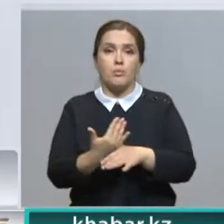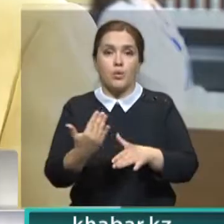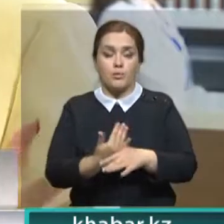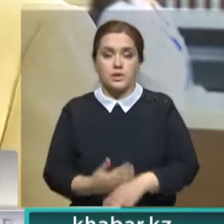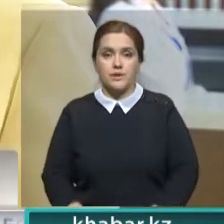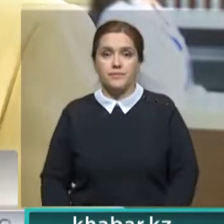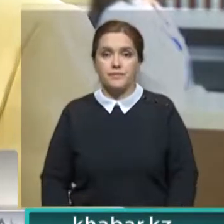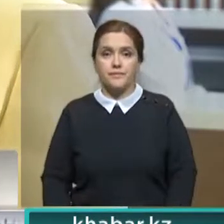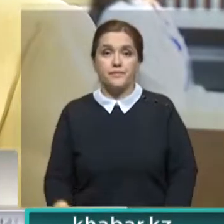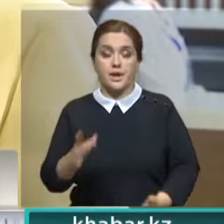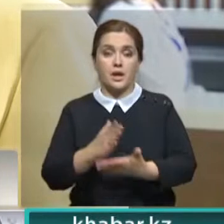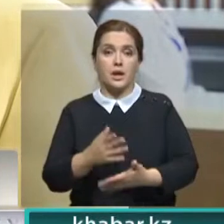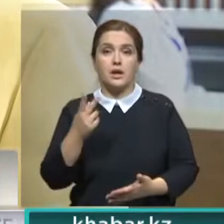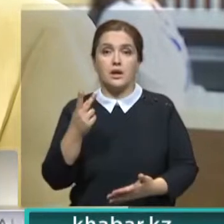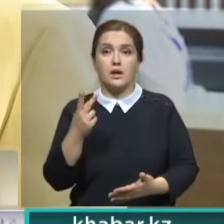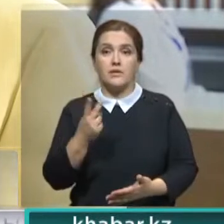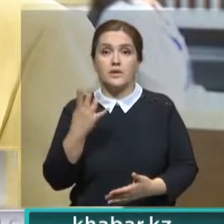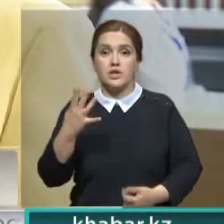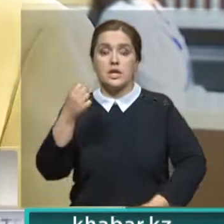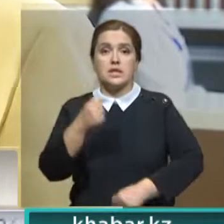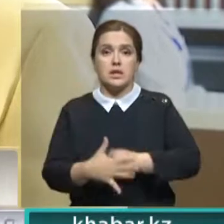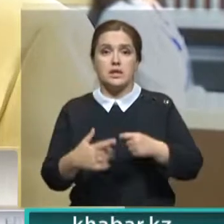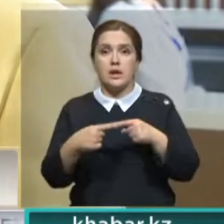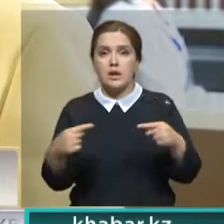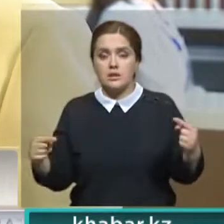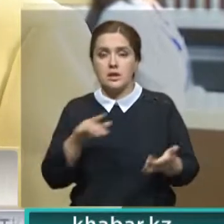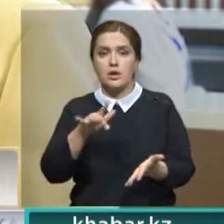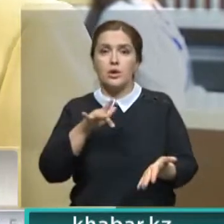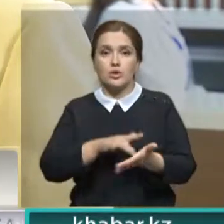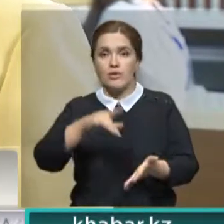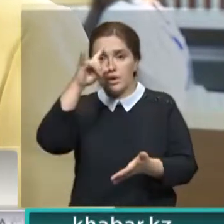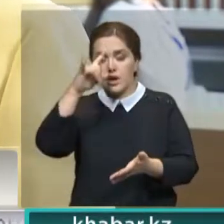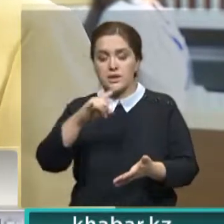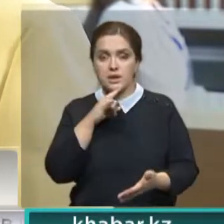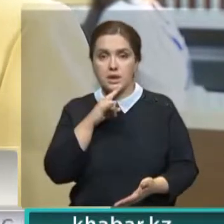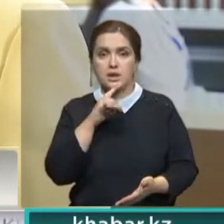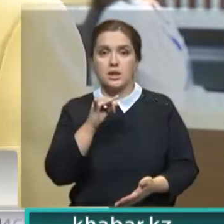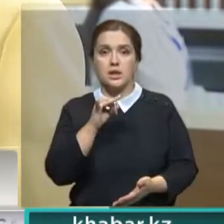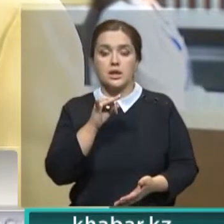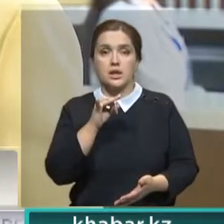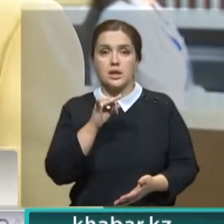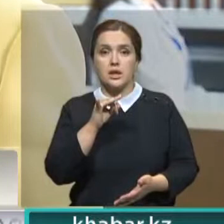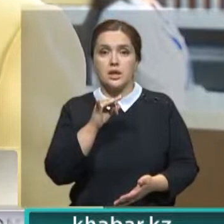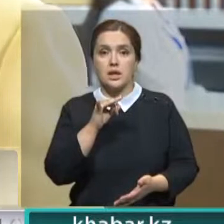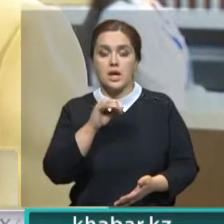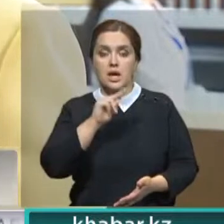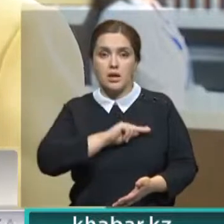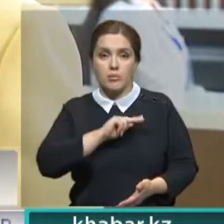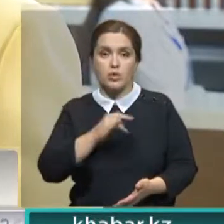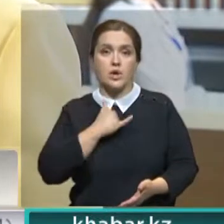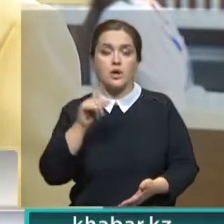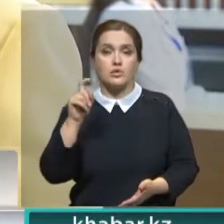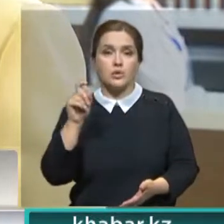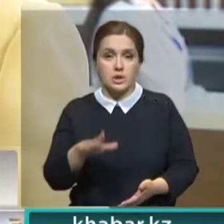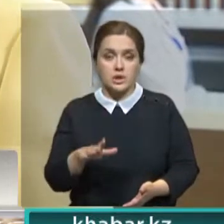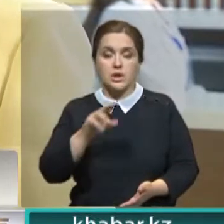представлена более чем 24-мя центрами в различных регионах Казахстана и работает у нас больше тысячи сотрудников.